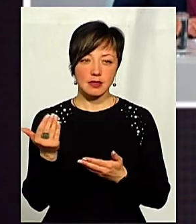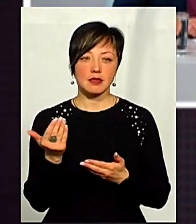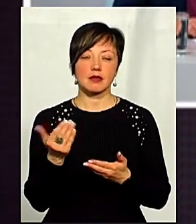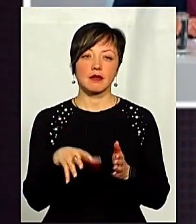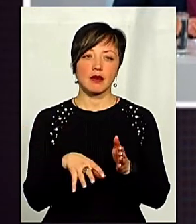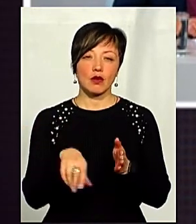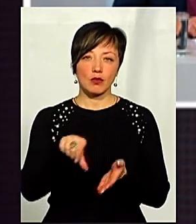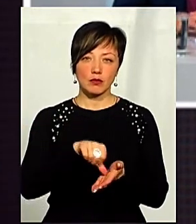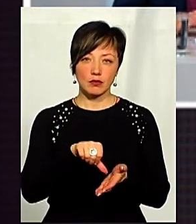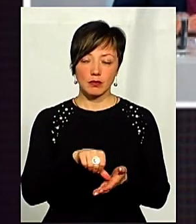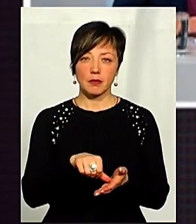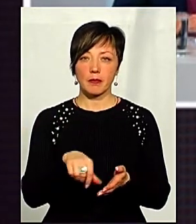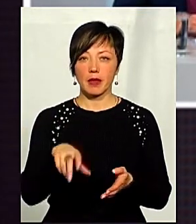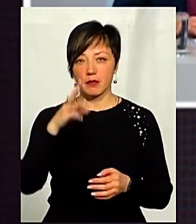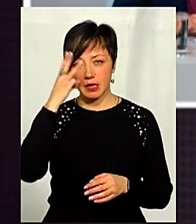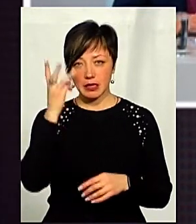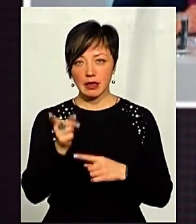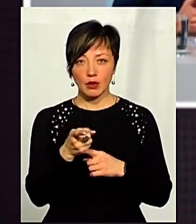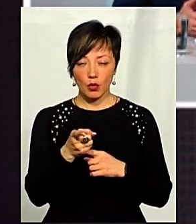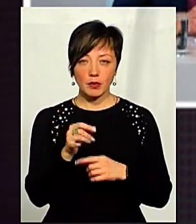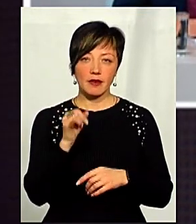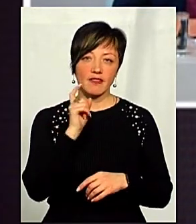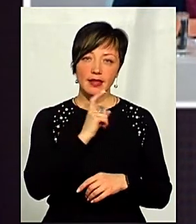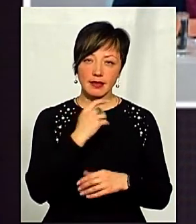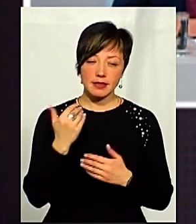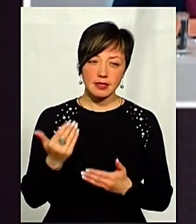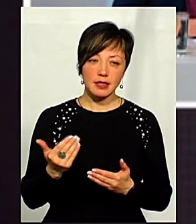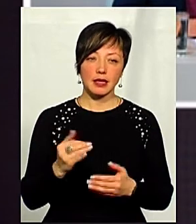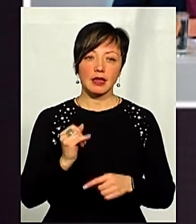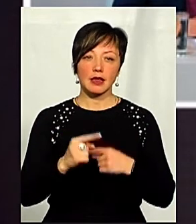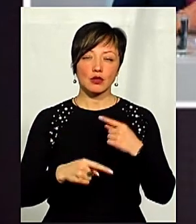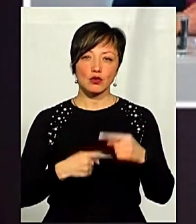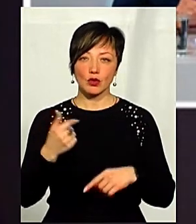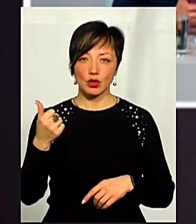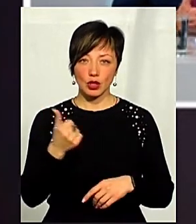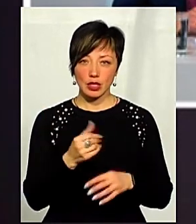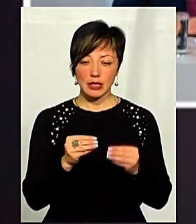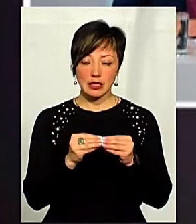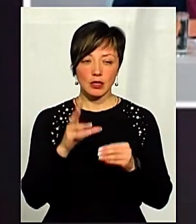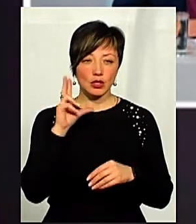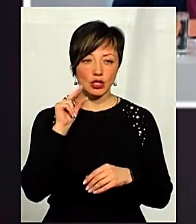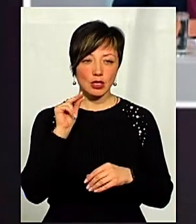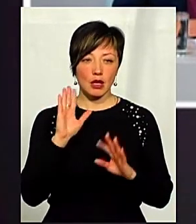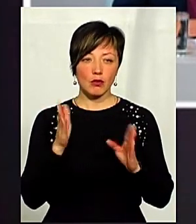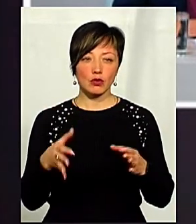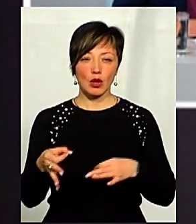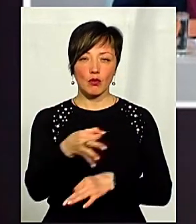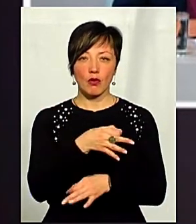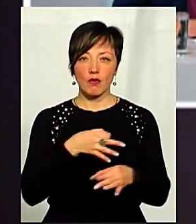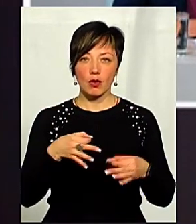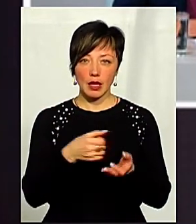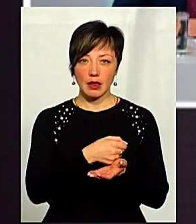де брали участь представники з Хмельницького, Тернополя і, власне, з Вінниці. І наступного тижня, 10 числа, було б бути таке обговорення